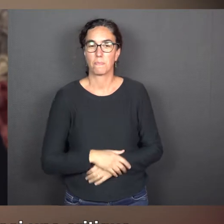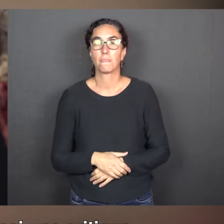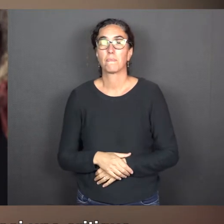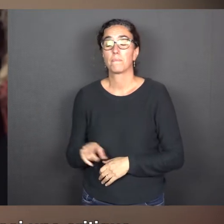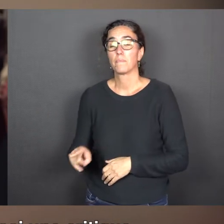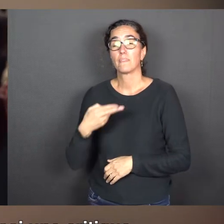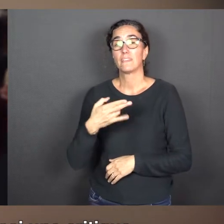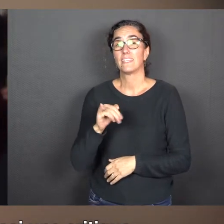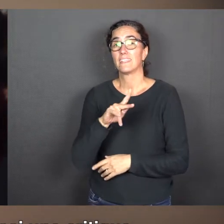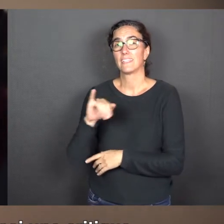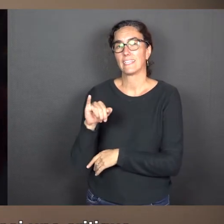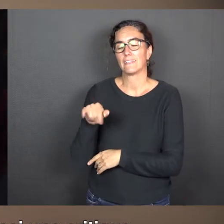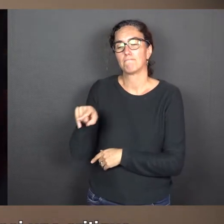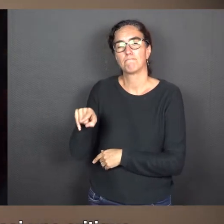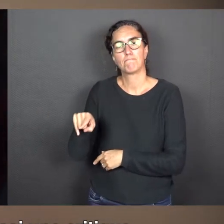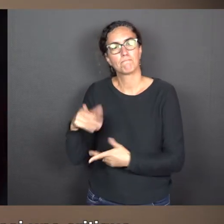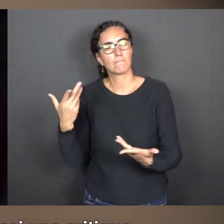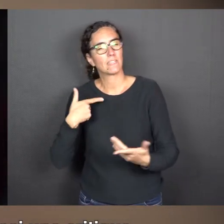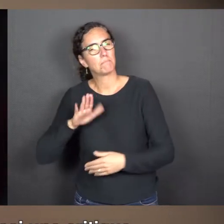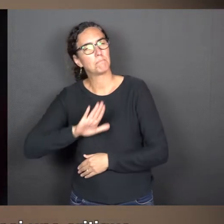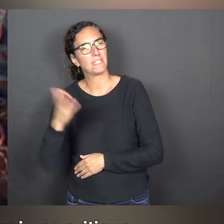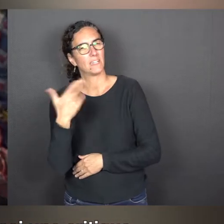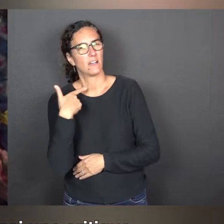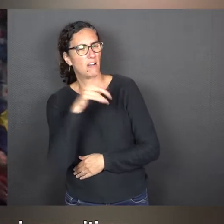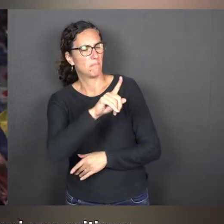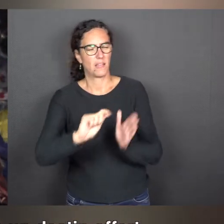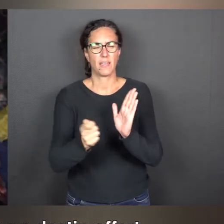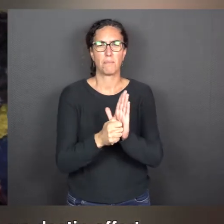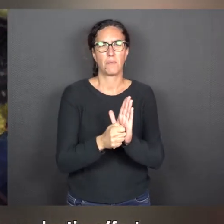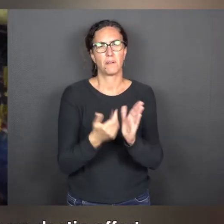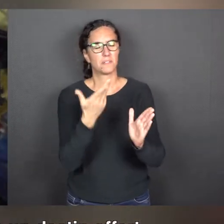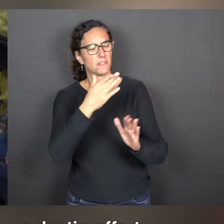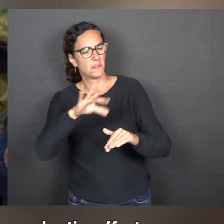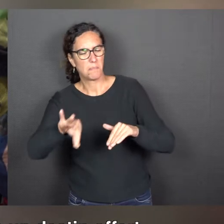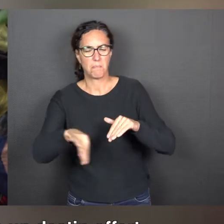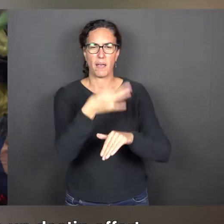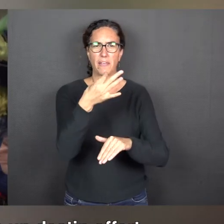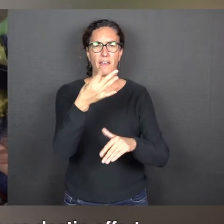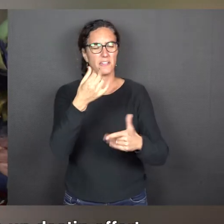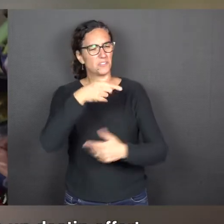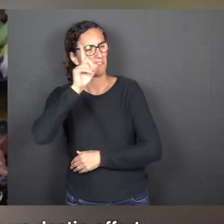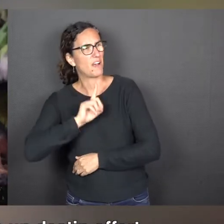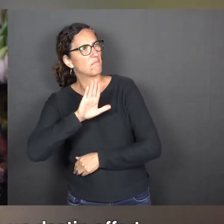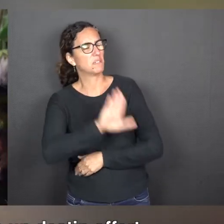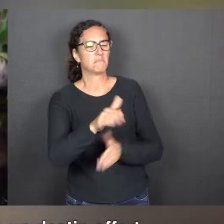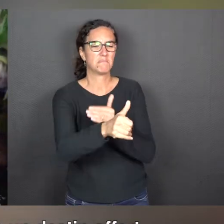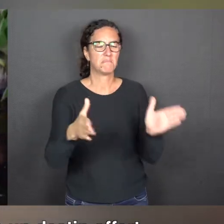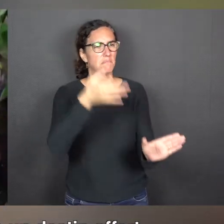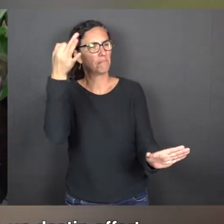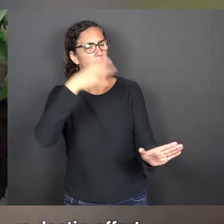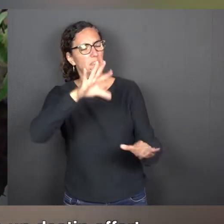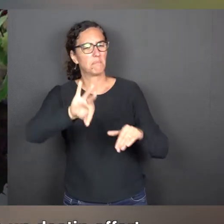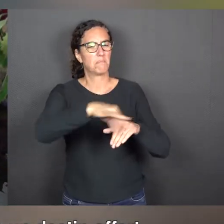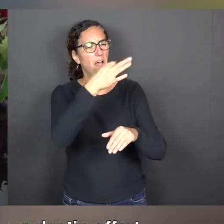y a vraiment aussi une critique de ce que peut être l'institution du mariage à cette époque-là. C'est-à-dire un destin